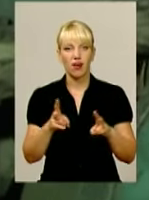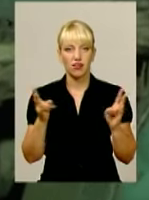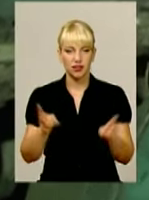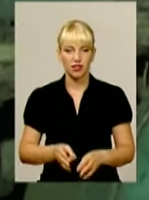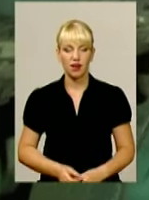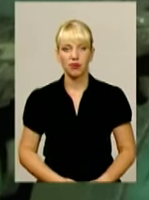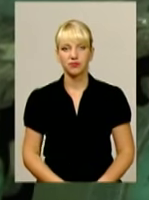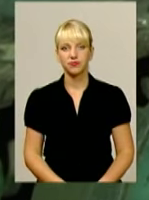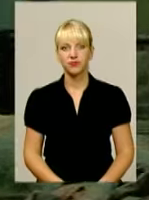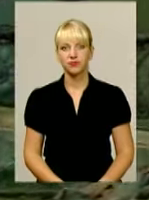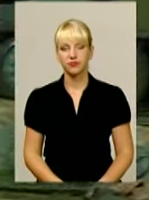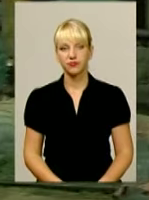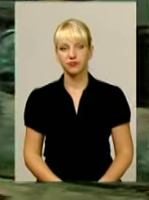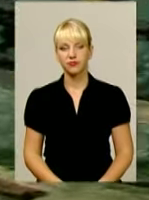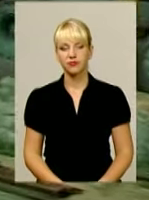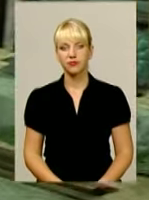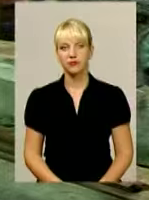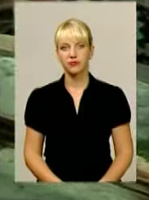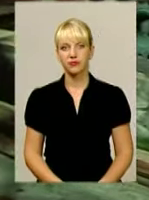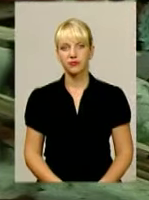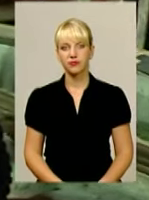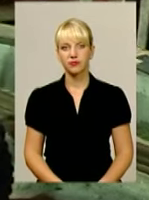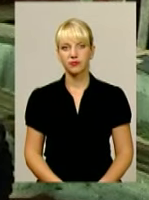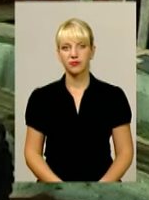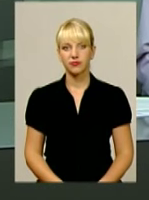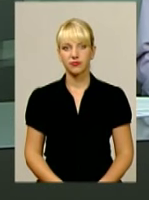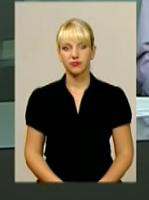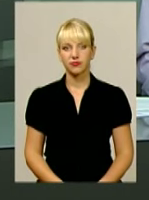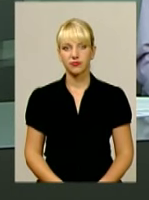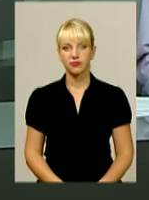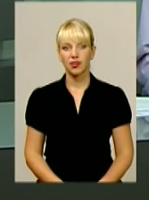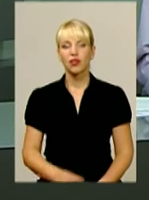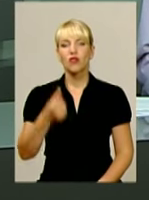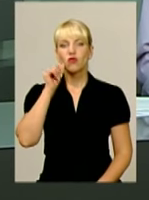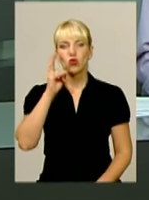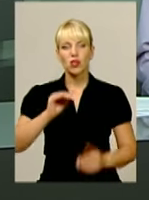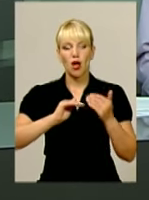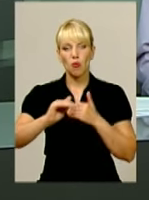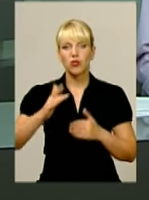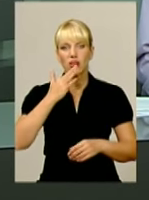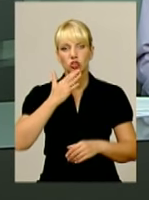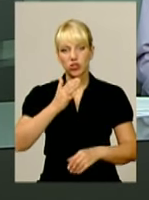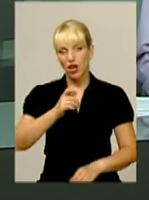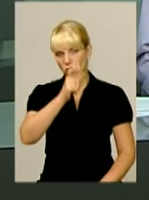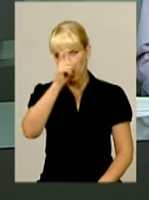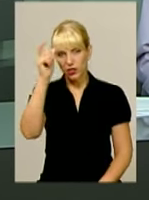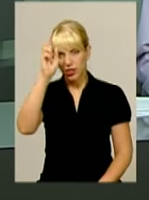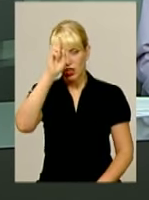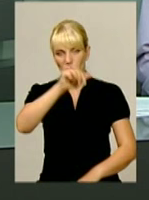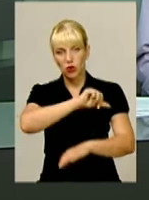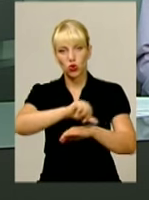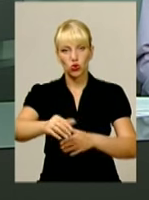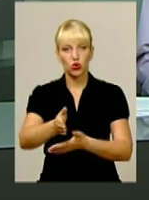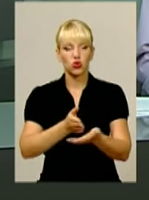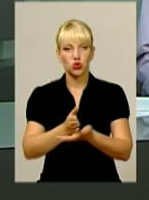Тлана Русіна, Михайло Габрух, Славути для інформаційного випуску. Вчора на полігоні Національної академії Державної